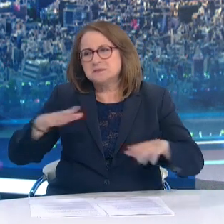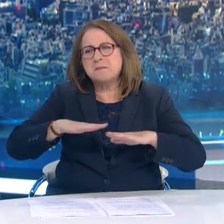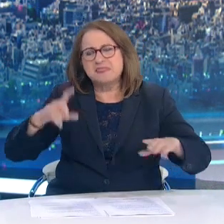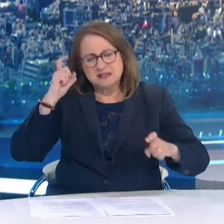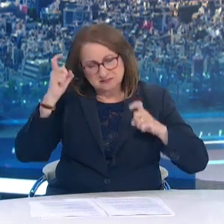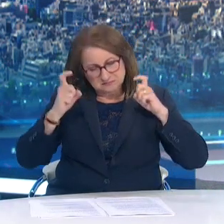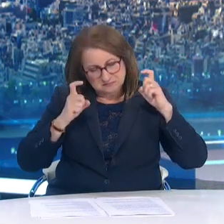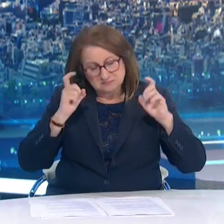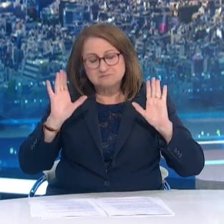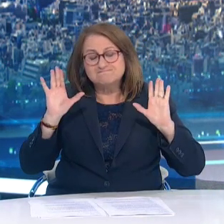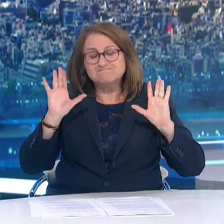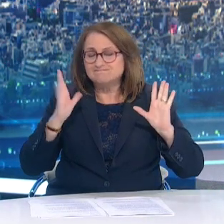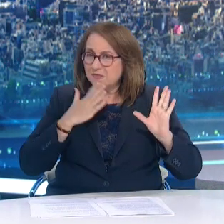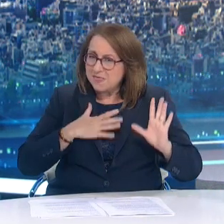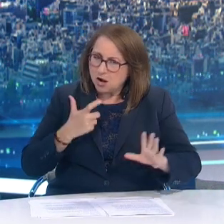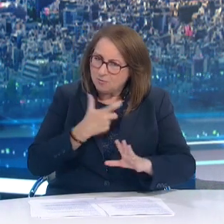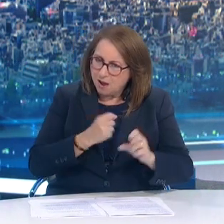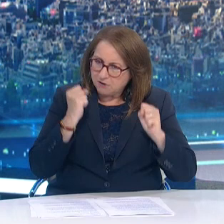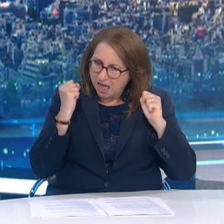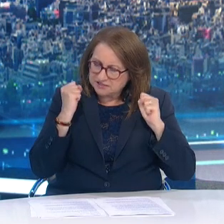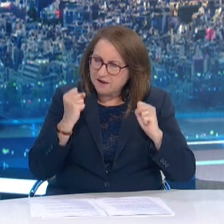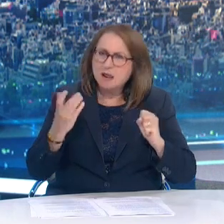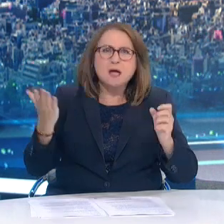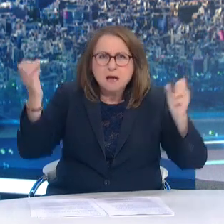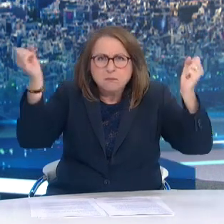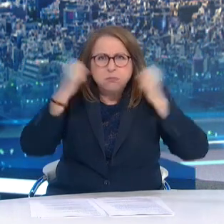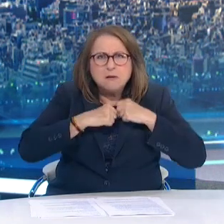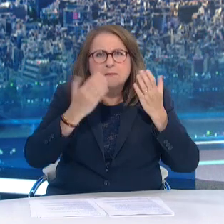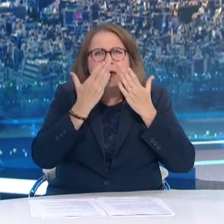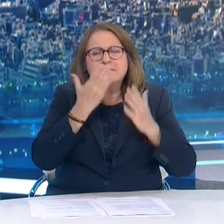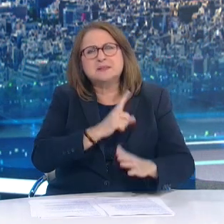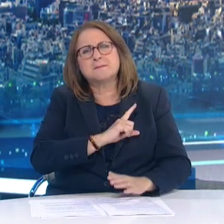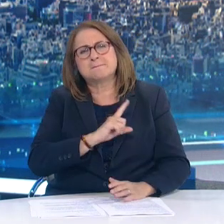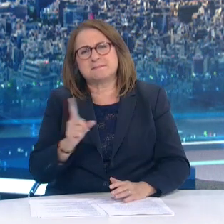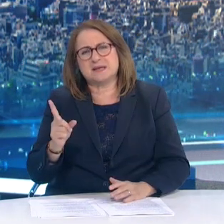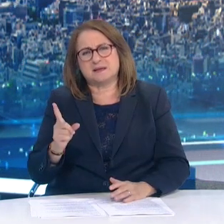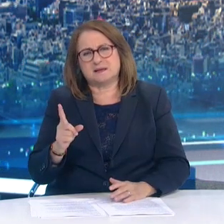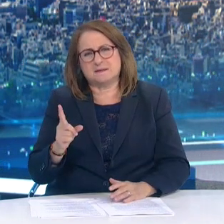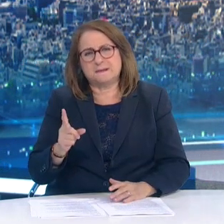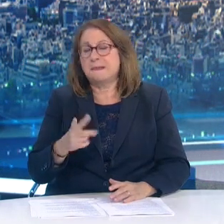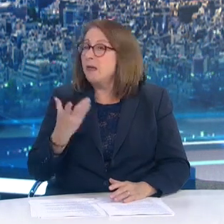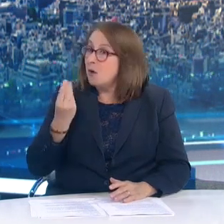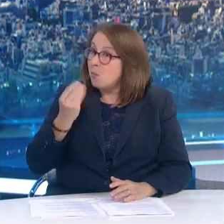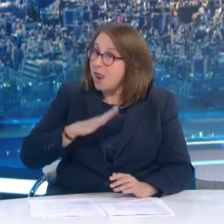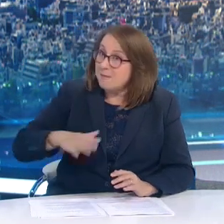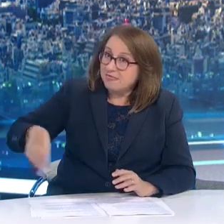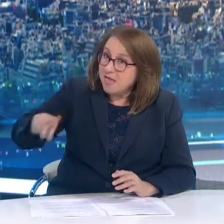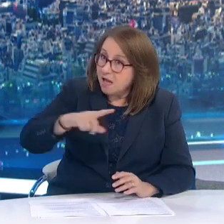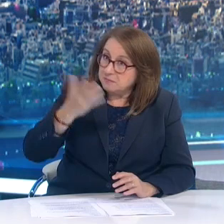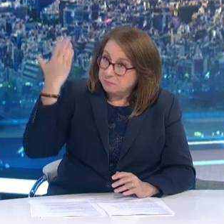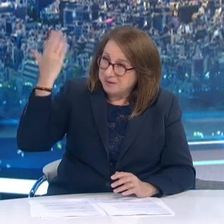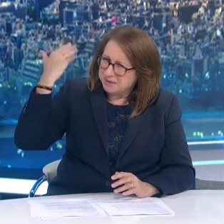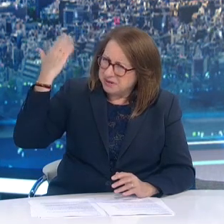Προτείναμε στους γονείς Τη χρονιά της δευτερίας και τρίτης λυκείου Να κάνουν το εμβόλιο της γρήπης Γιατί δεν θέλαμε να δούμε ένα παιδί που